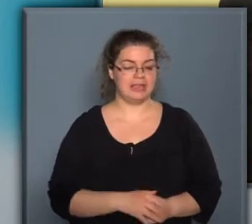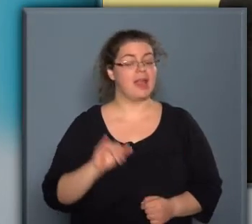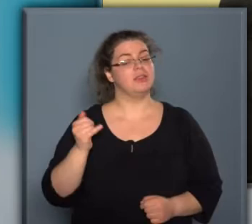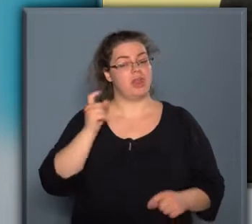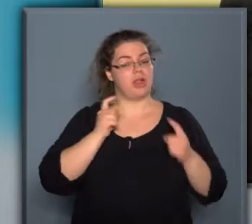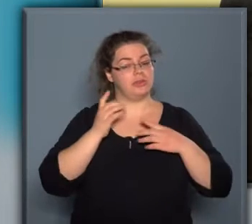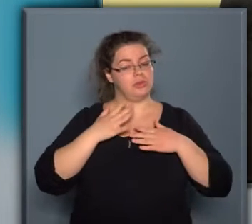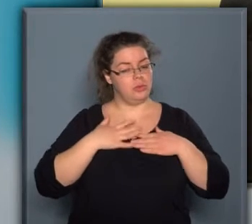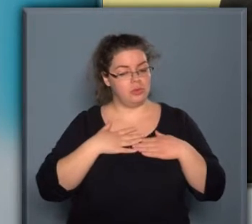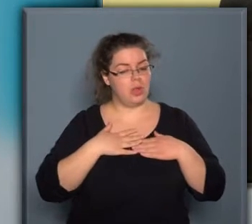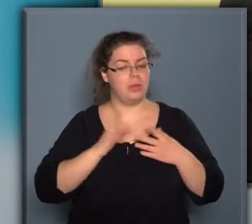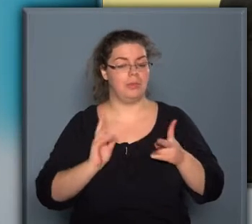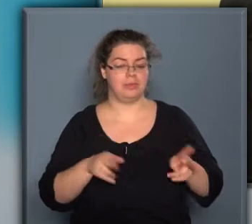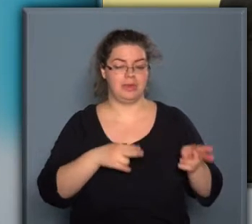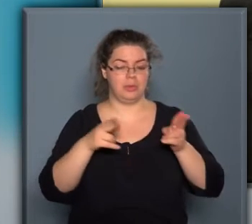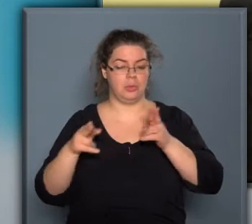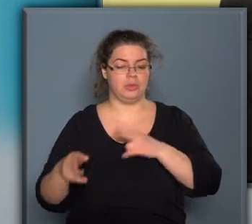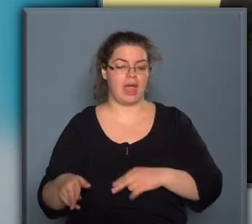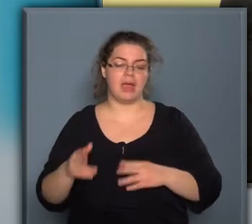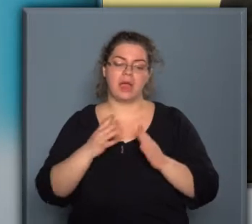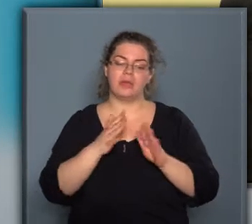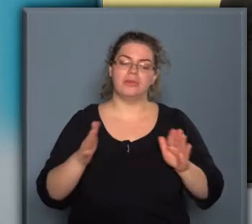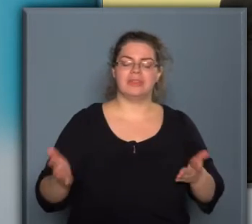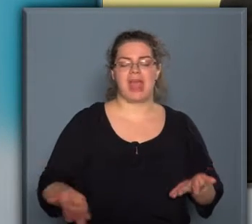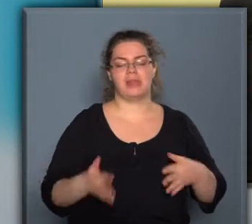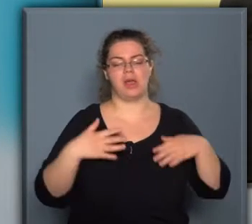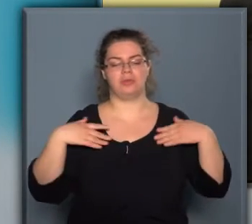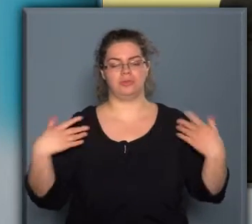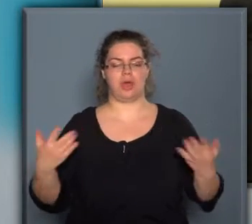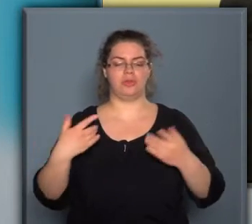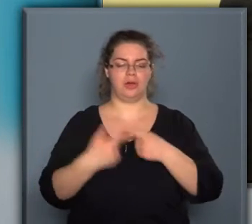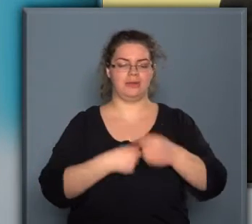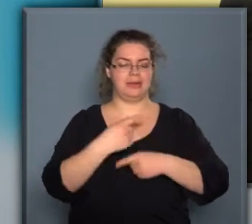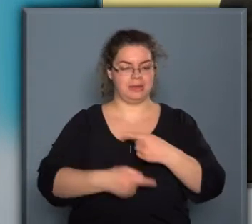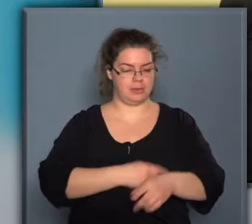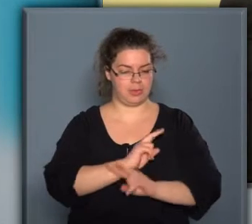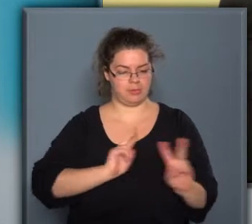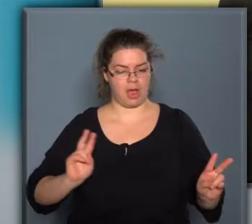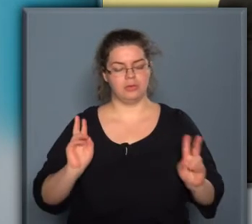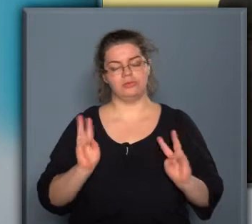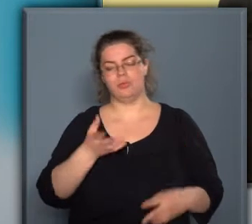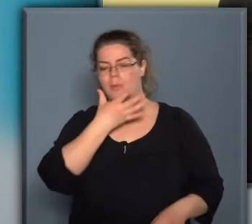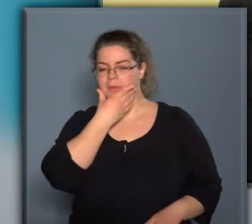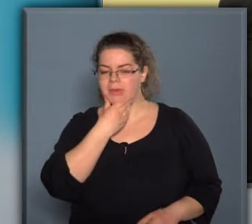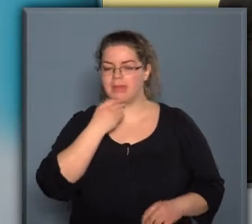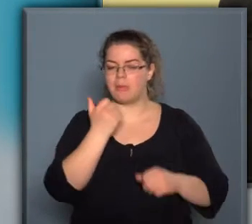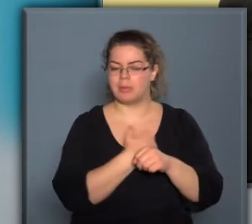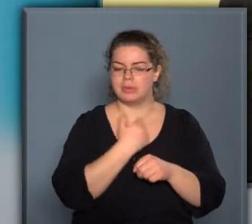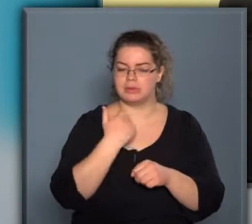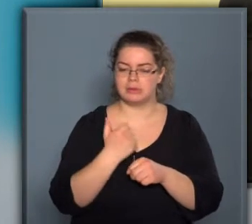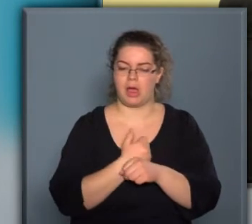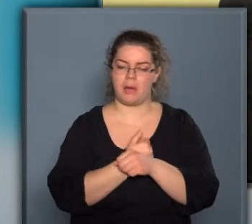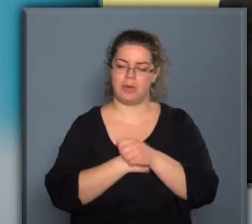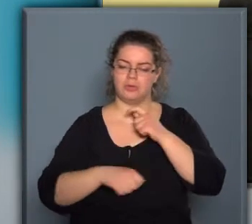és azt gondolom, hogy miután a könyvtárnak nagy tradíciója és hagyománya van, hogy szép, izgalmas,